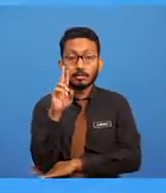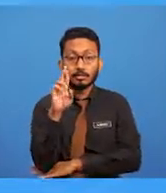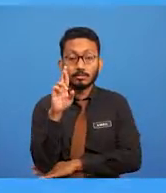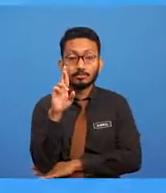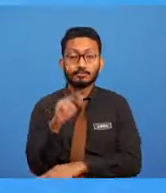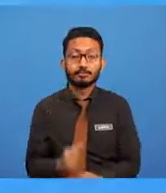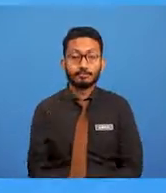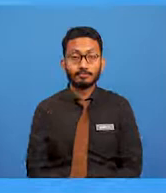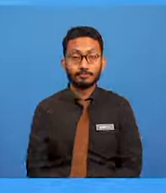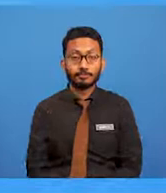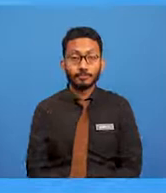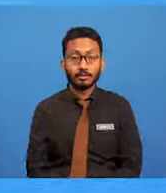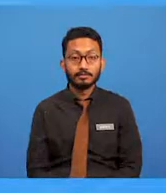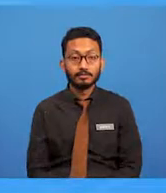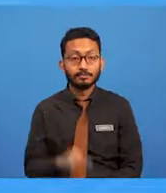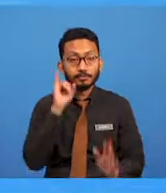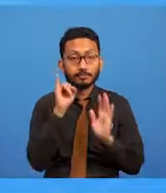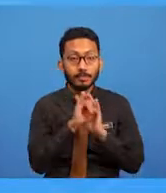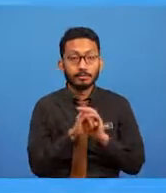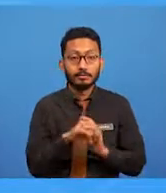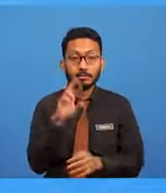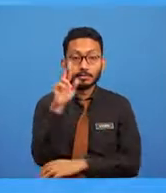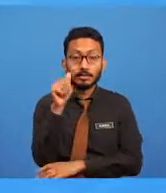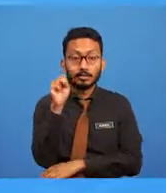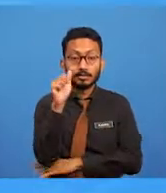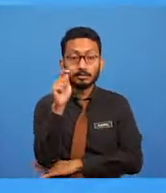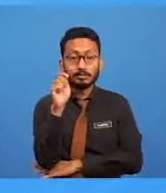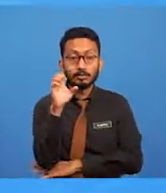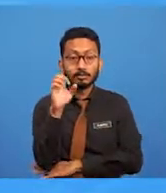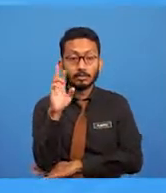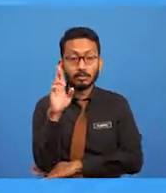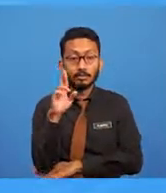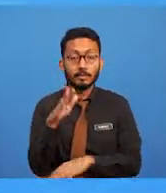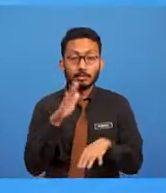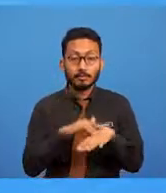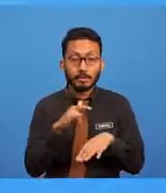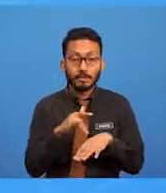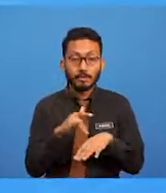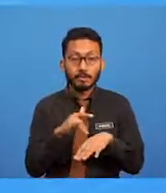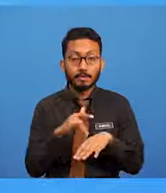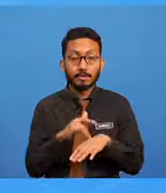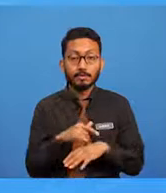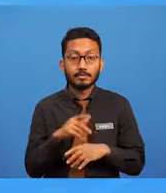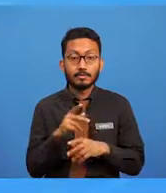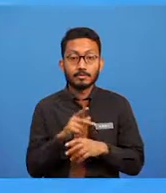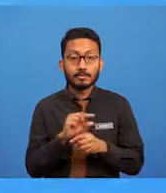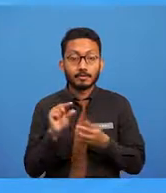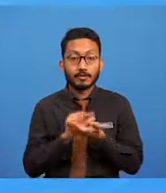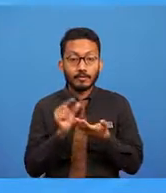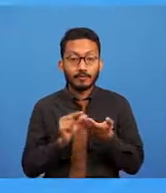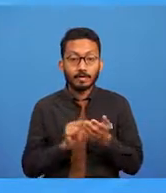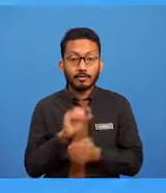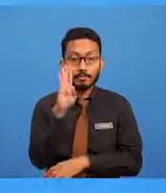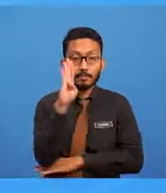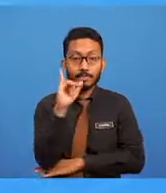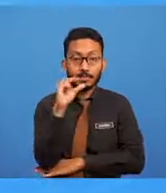Imej raster kadang-kala dipanggil grafik bitmap. Kenapa dipanggil grafik bitmap?